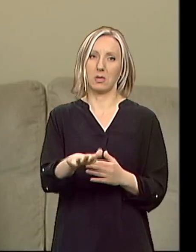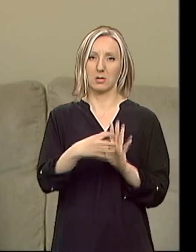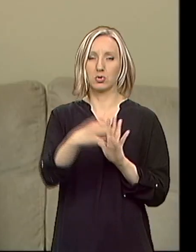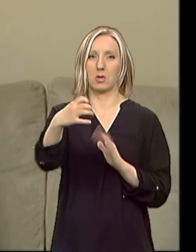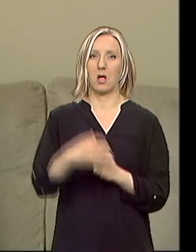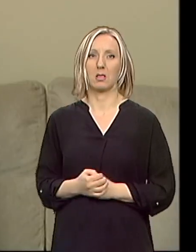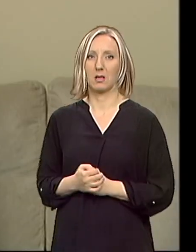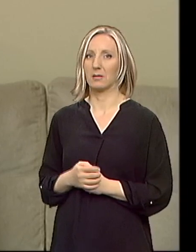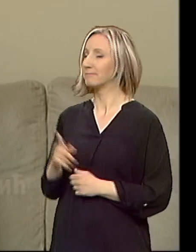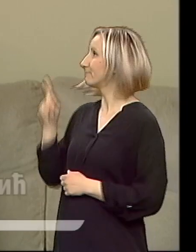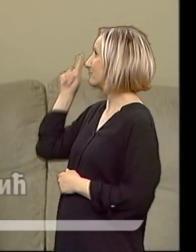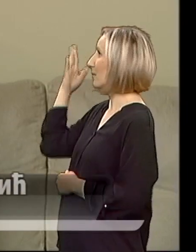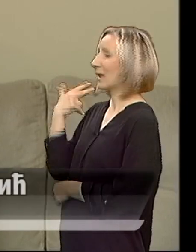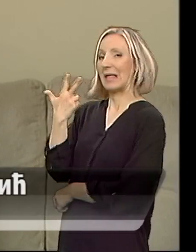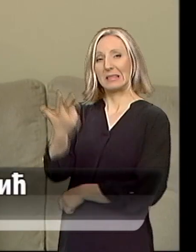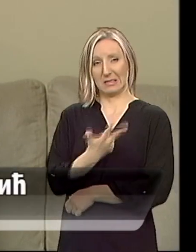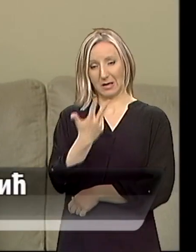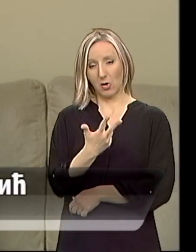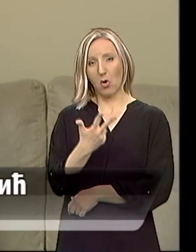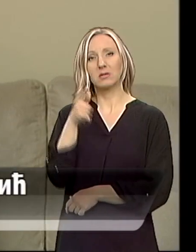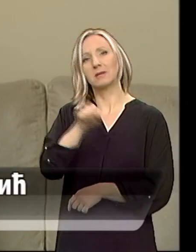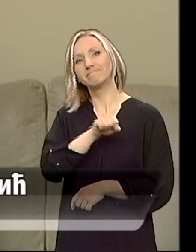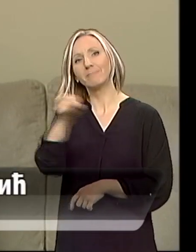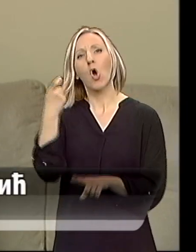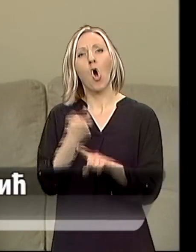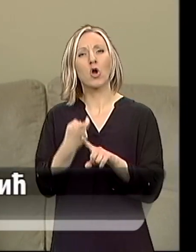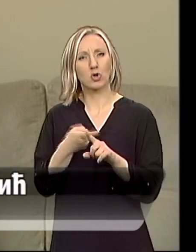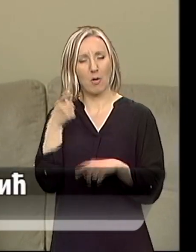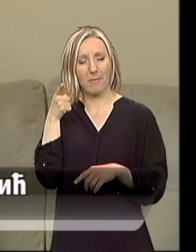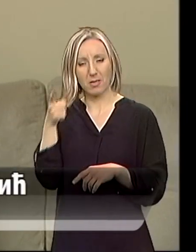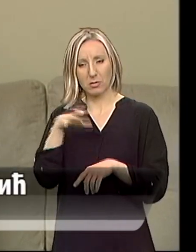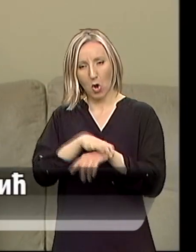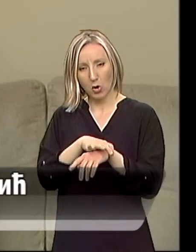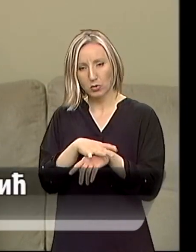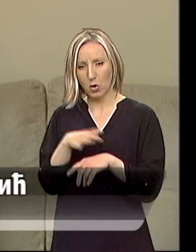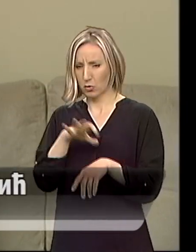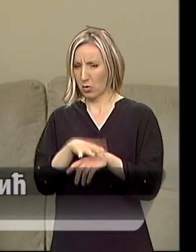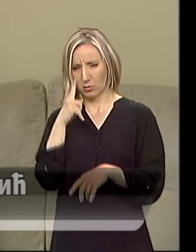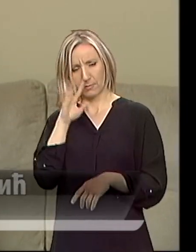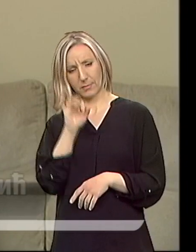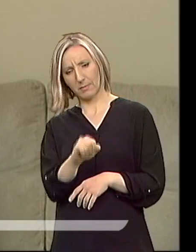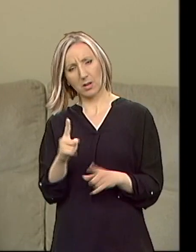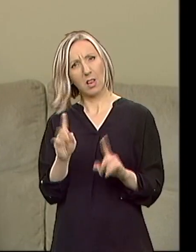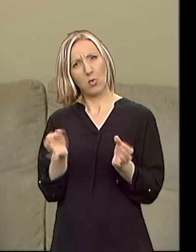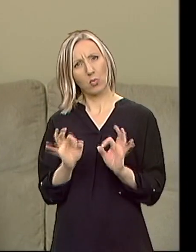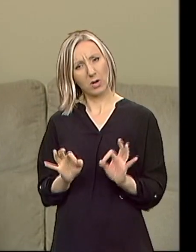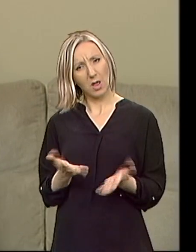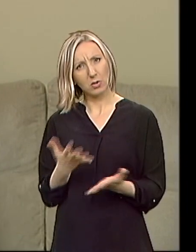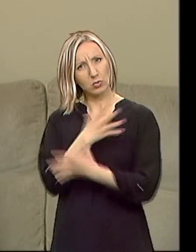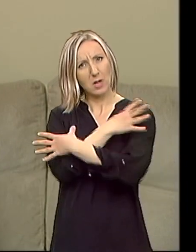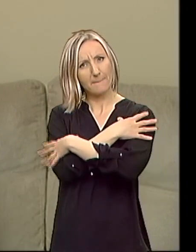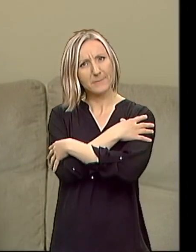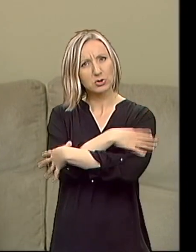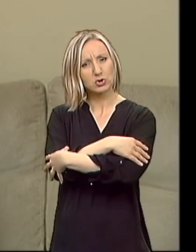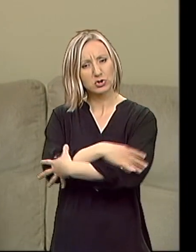Kada je imao tri godine priredovne kontroli kod ortopeda, doktorka je primetila da nešto nije u redu sa jovanom mišićima, da